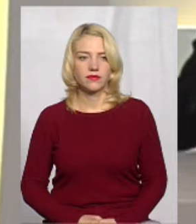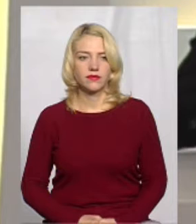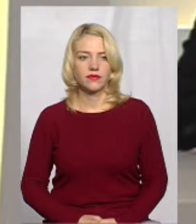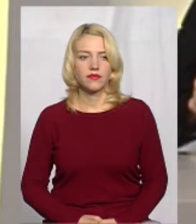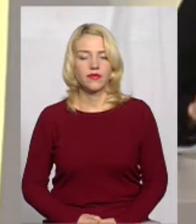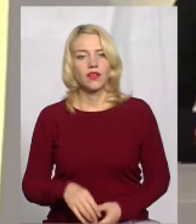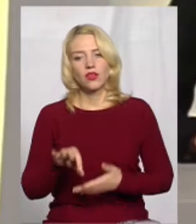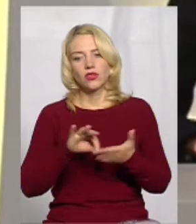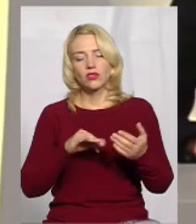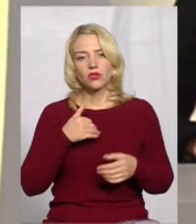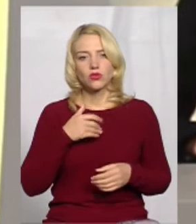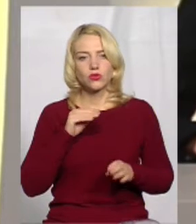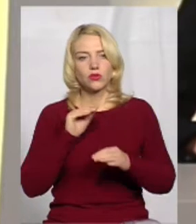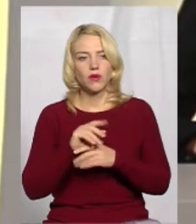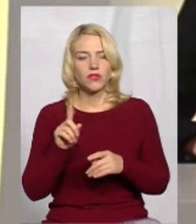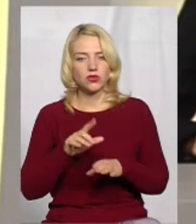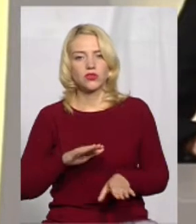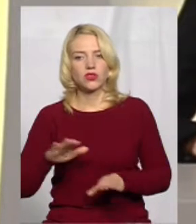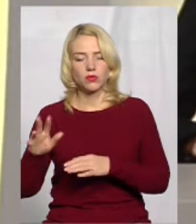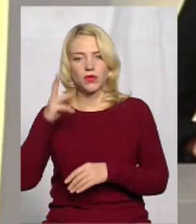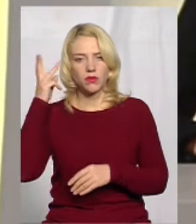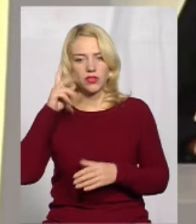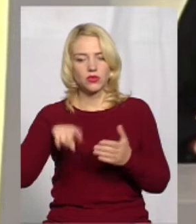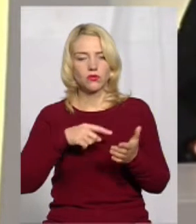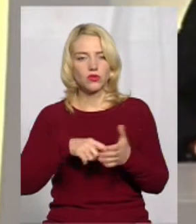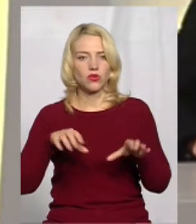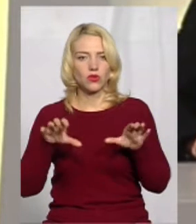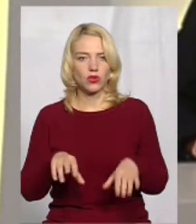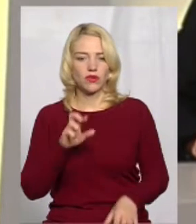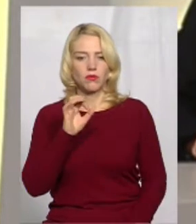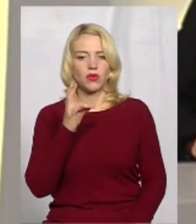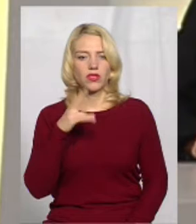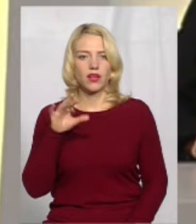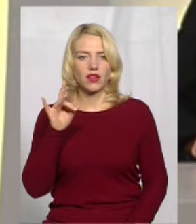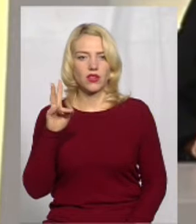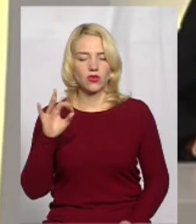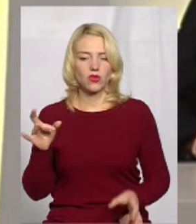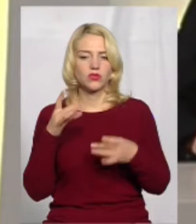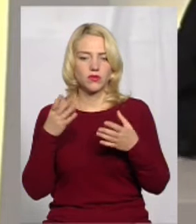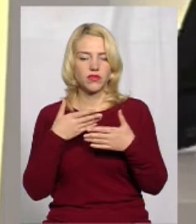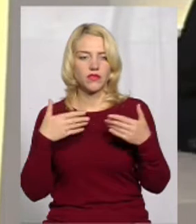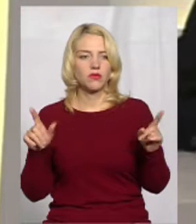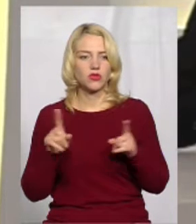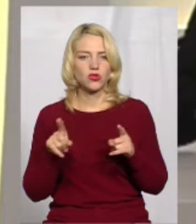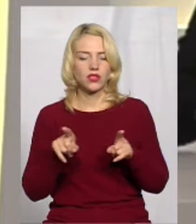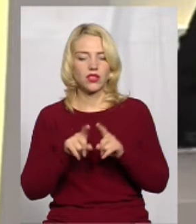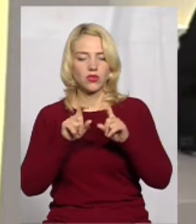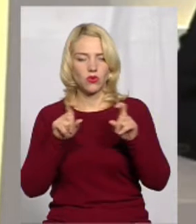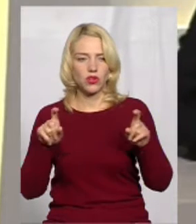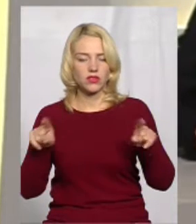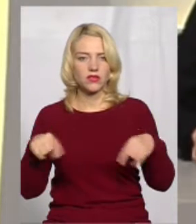Одразу хочу додати, що заступник Хмельницького міського голови Андрій Бондаренко нам розповів, що такий орган